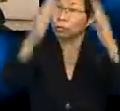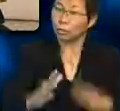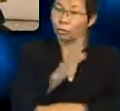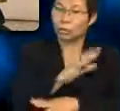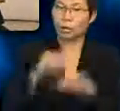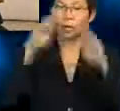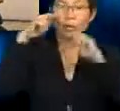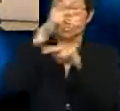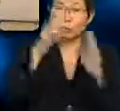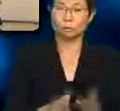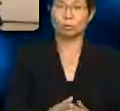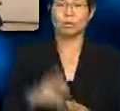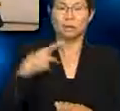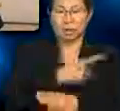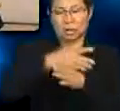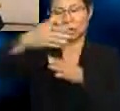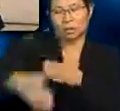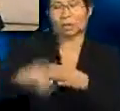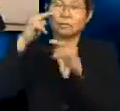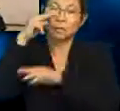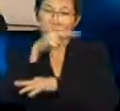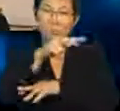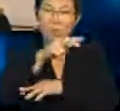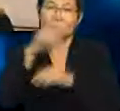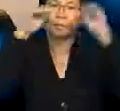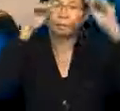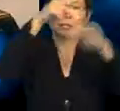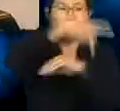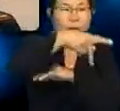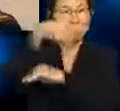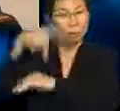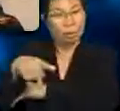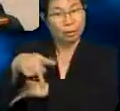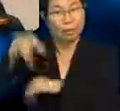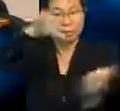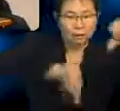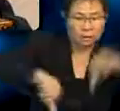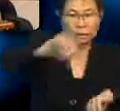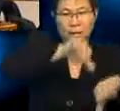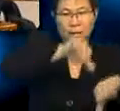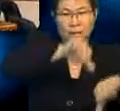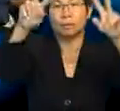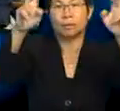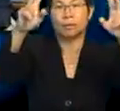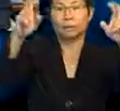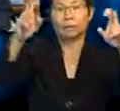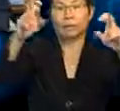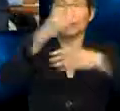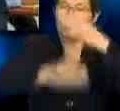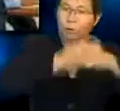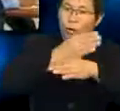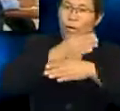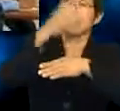penonton sekalian Kita telah pun menyaksikan pengajaran dan pembelajaran sains Yang bertajuk Bumi,